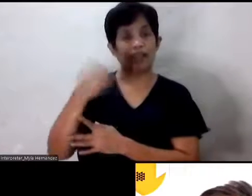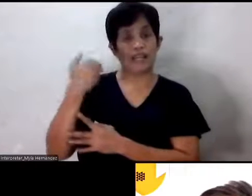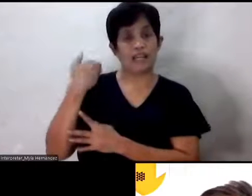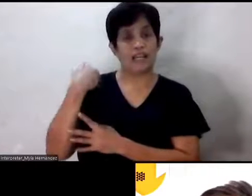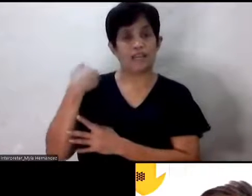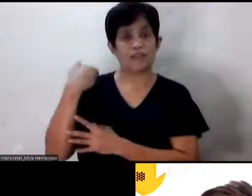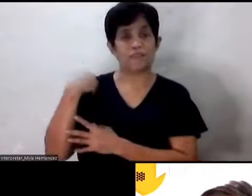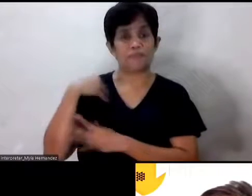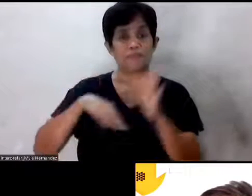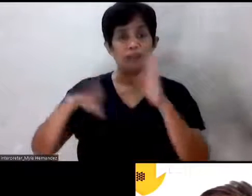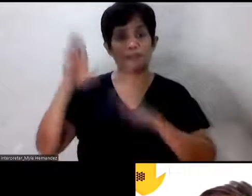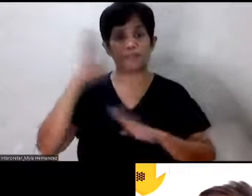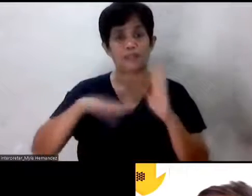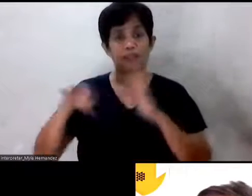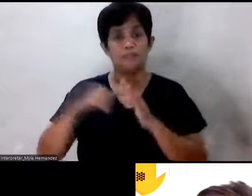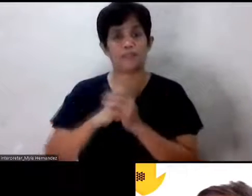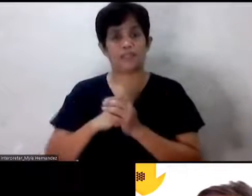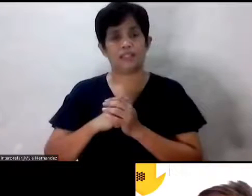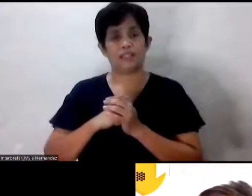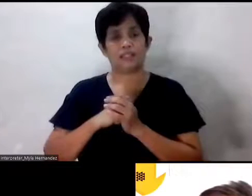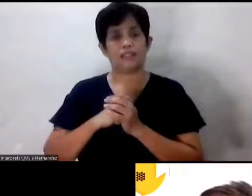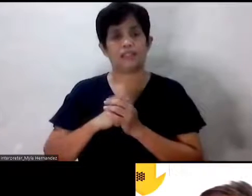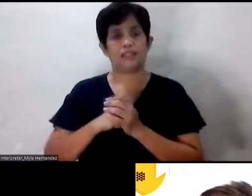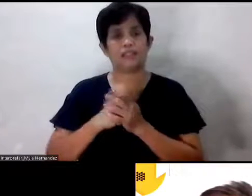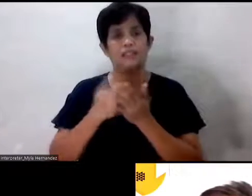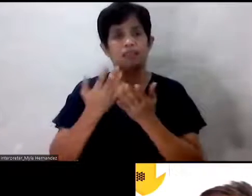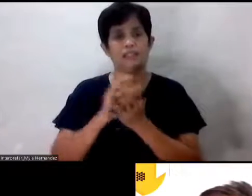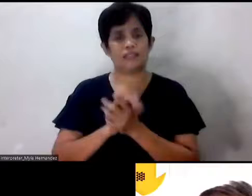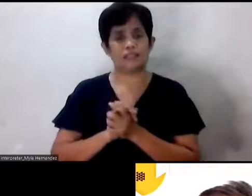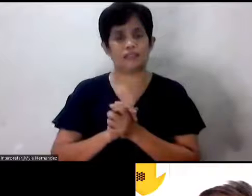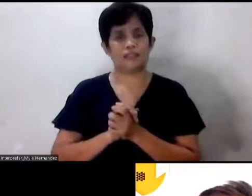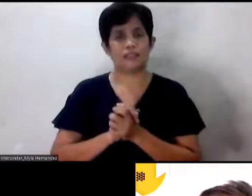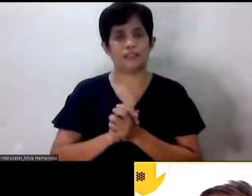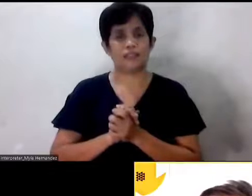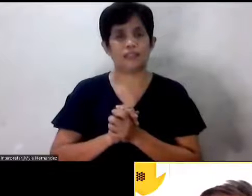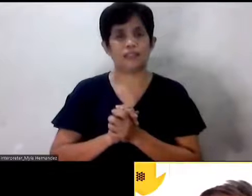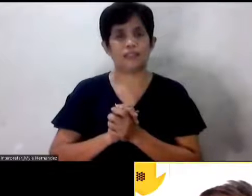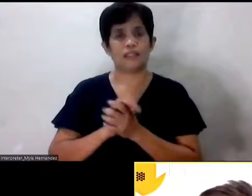problema, pero, ayan, ayan, mayroon siya sinasabi dito.